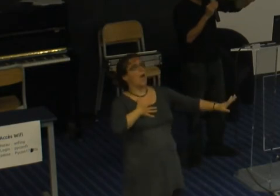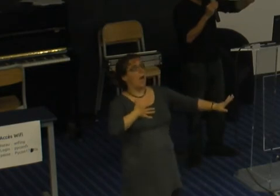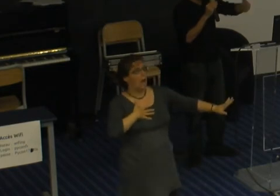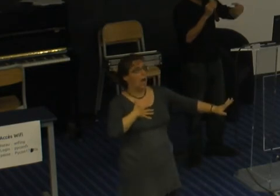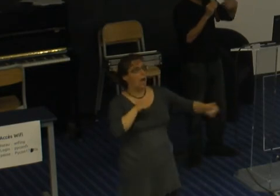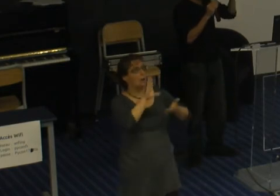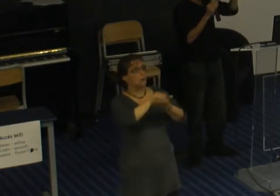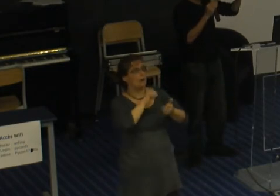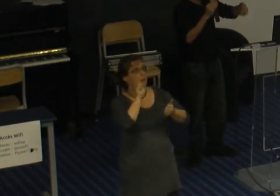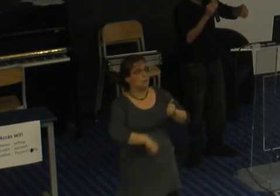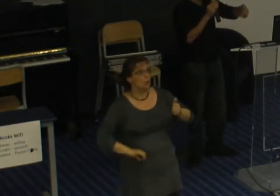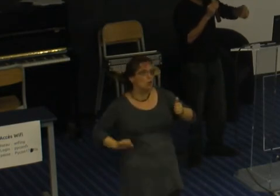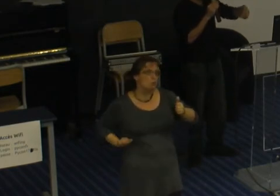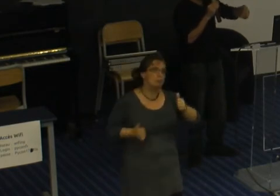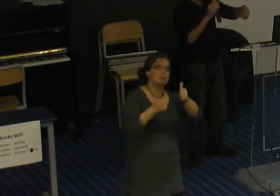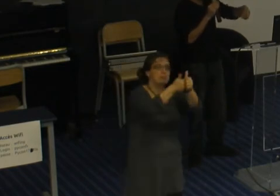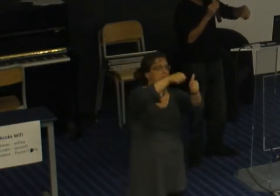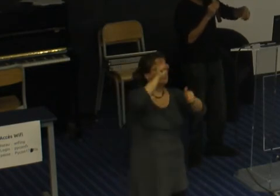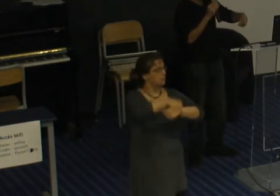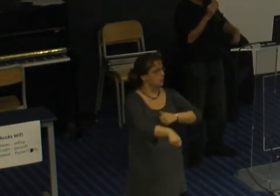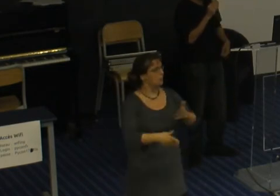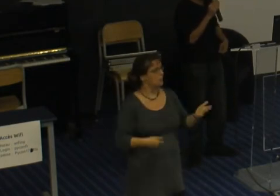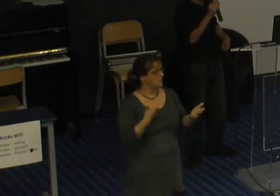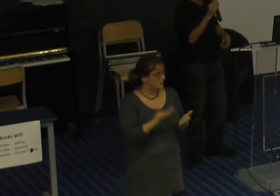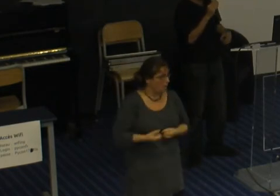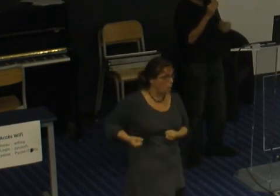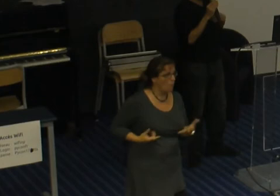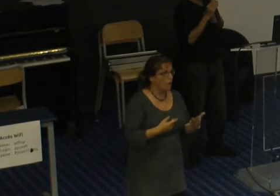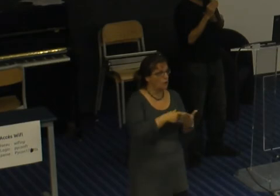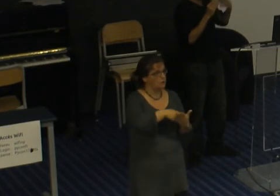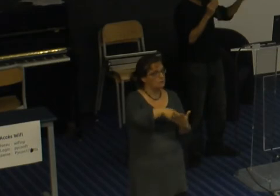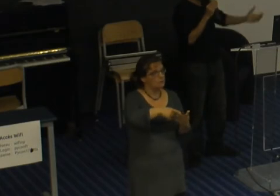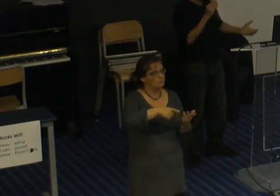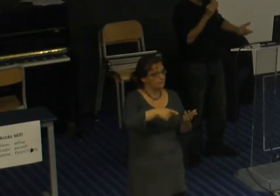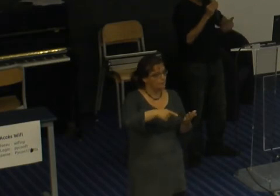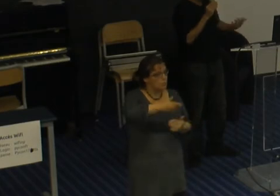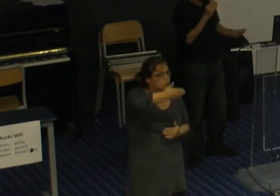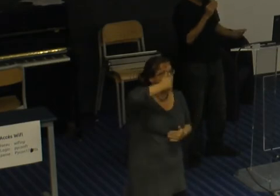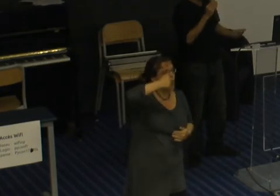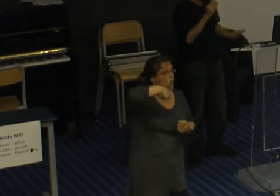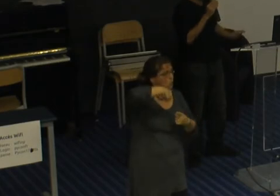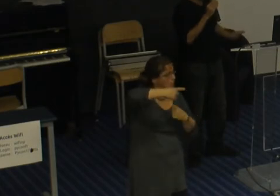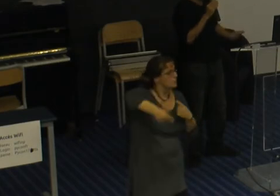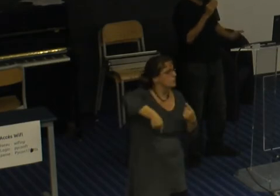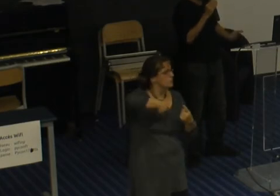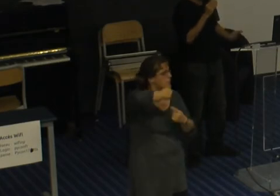pompe pour rentrer dans le cercle vertueux c'est se dire ben en fait si lui il y arrivait pourquoi pas moi